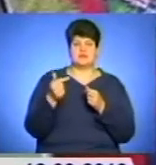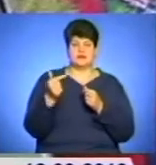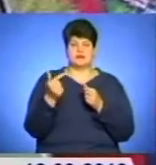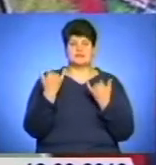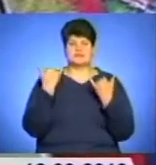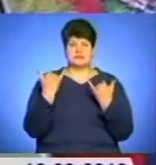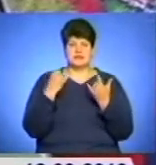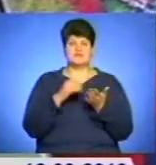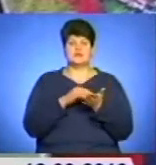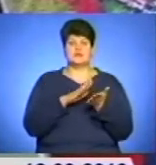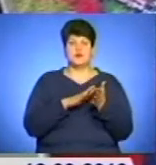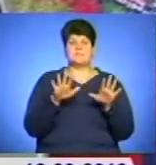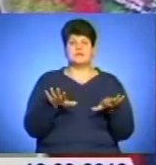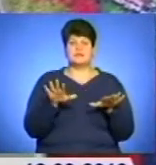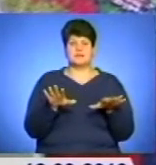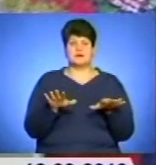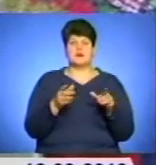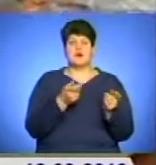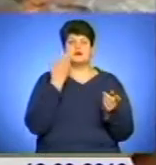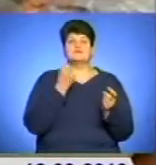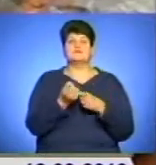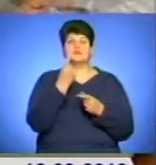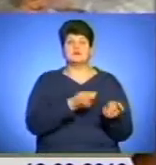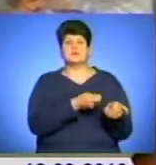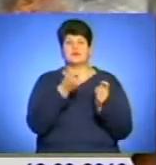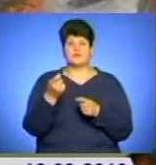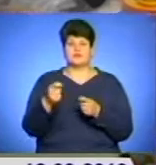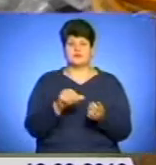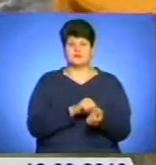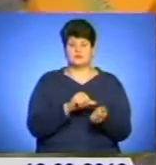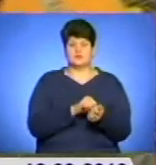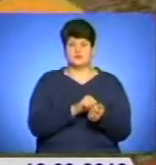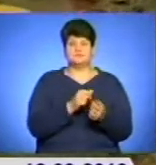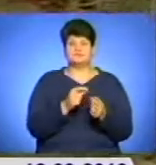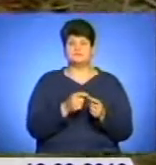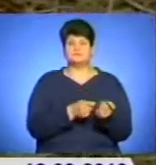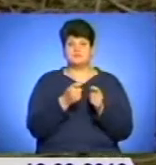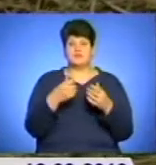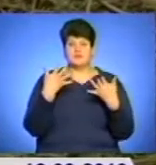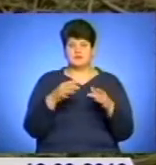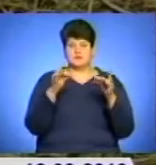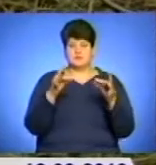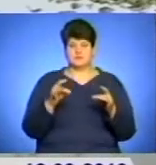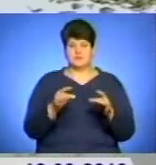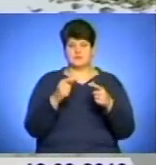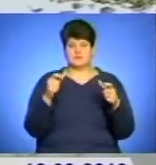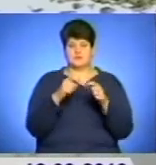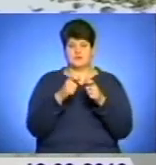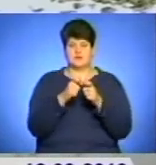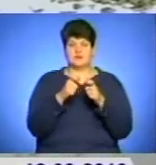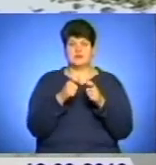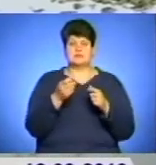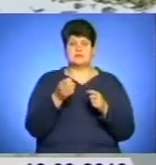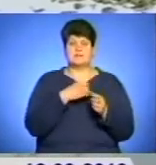час міліціонери встановлюють місця надходження наркотовару. Адже, безпосередньо клієнтам зловмисники доставляли розфасовані пакуночки з приватного